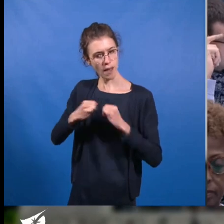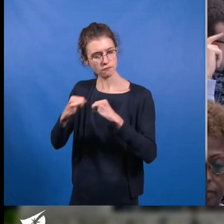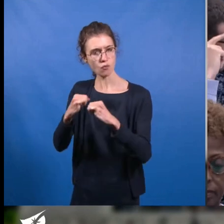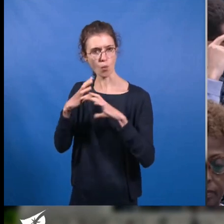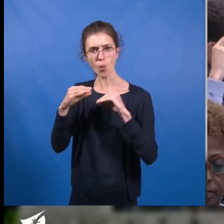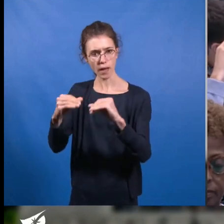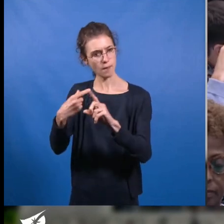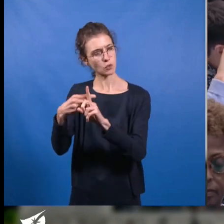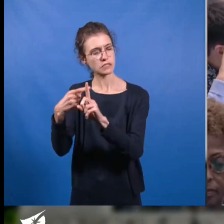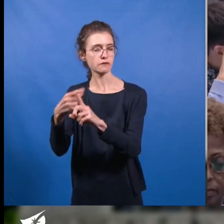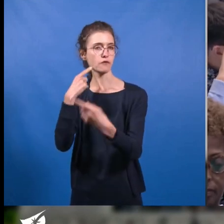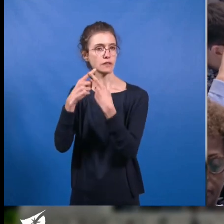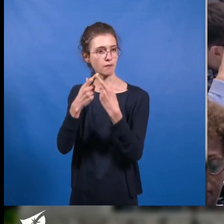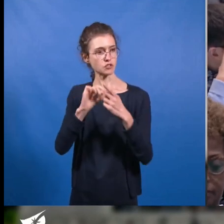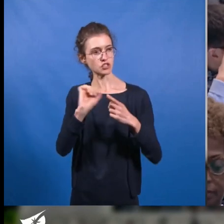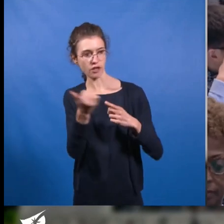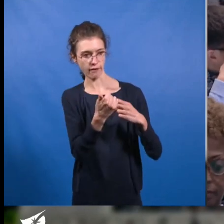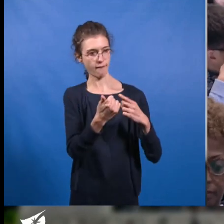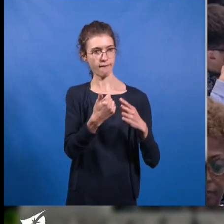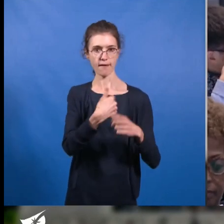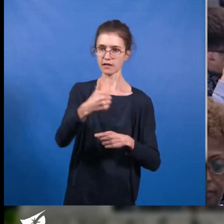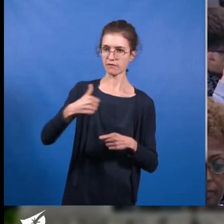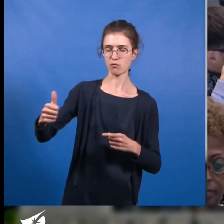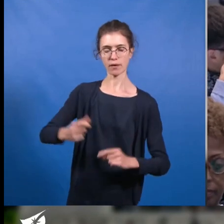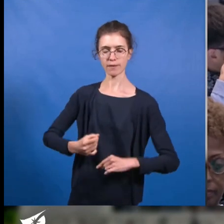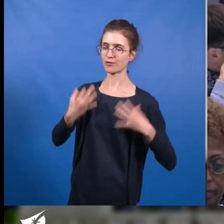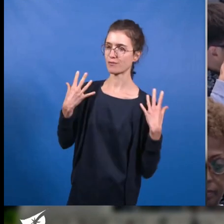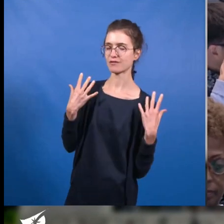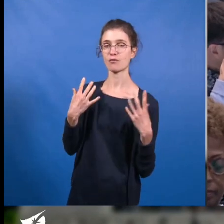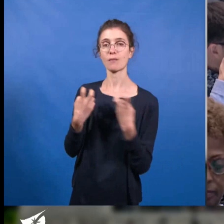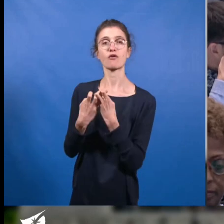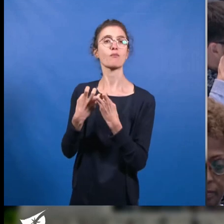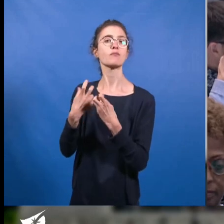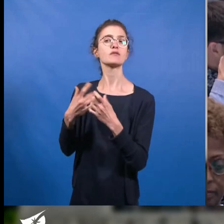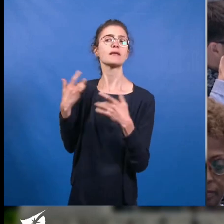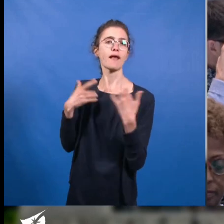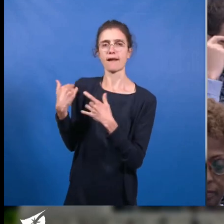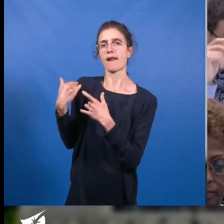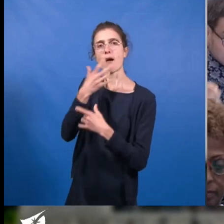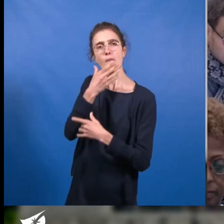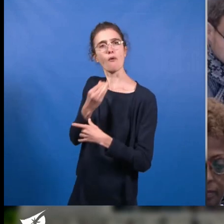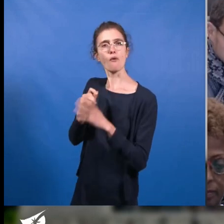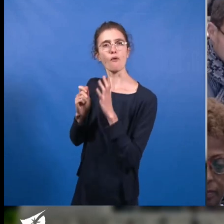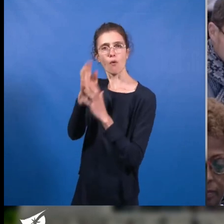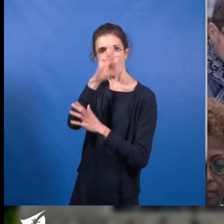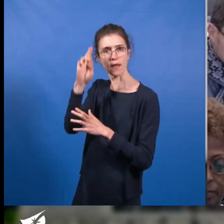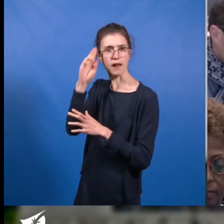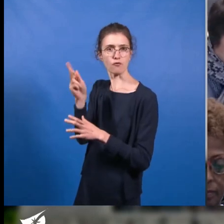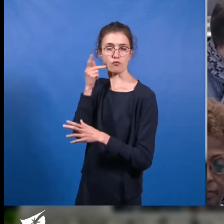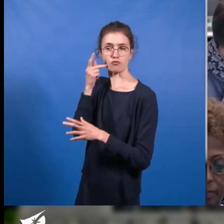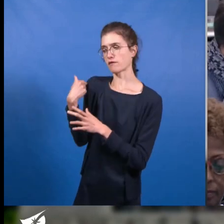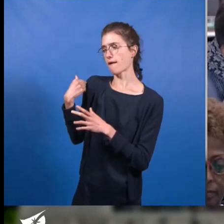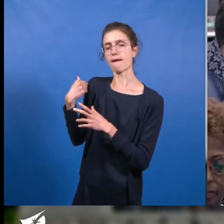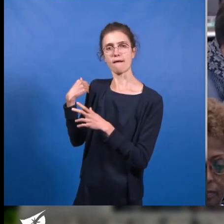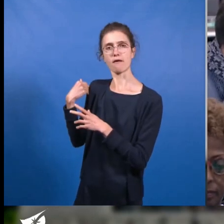construction et d'émancipation individuelle. Le beau spectacle de Royal Deluxe, il y a deux dimanches, est une illustration par